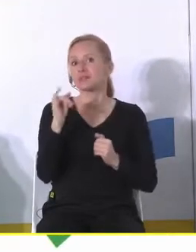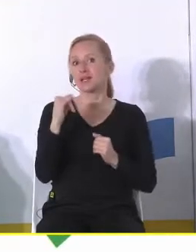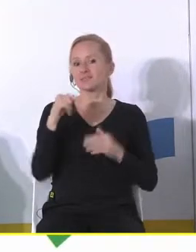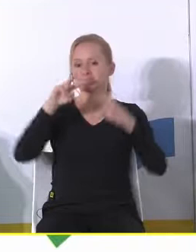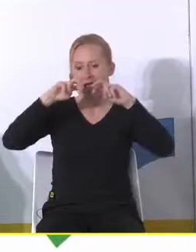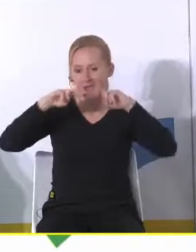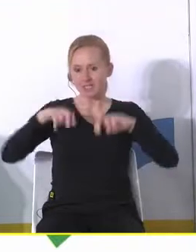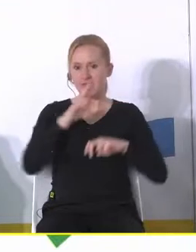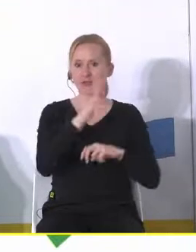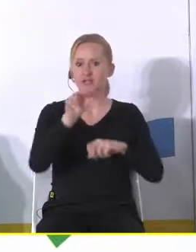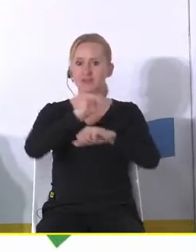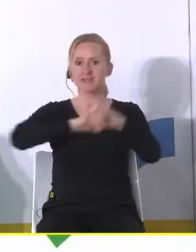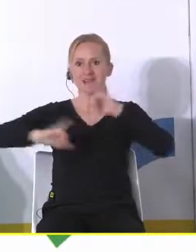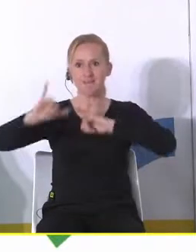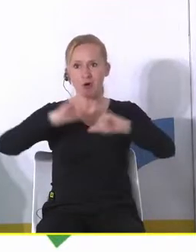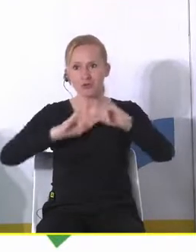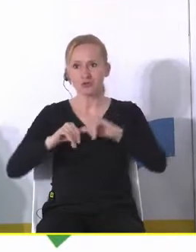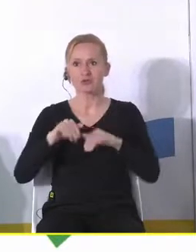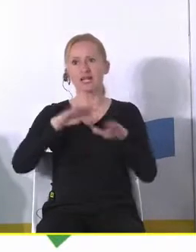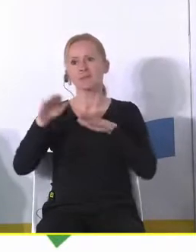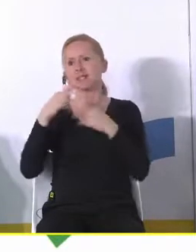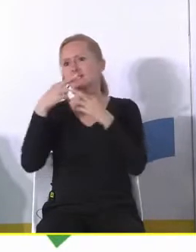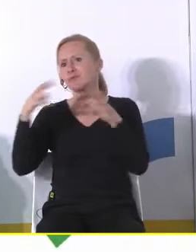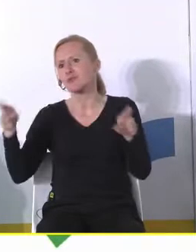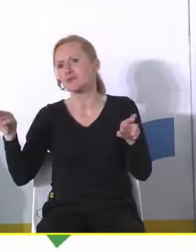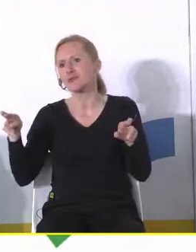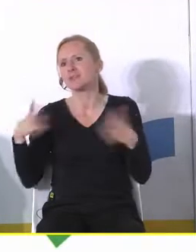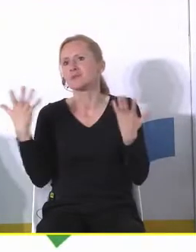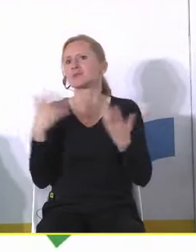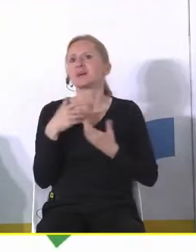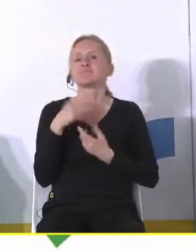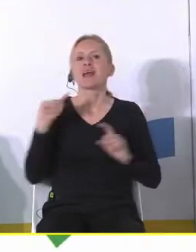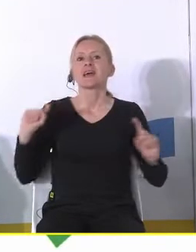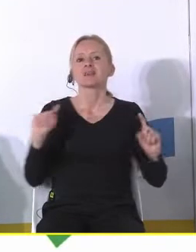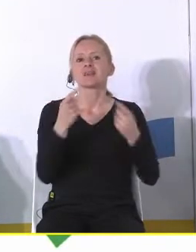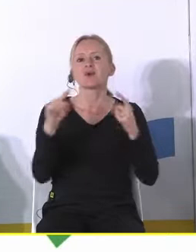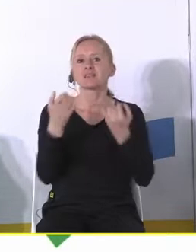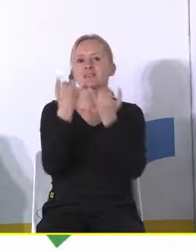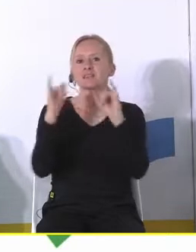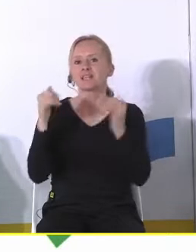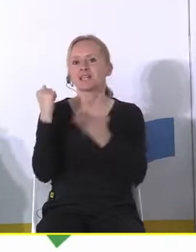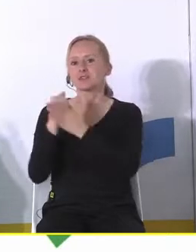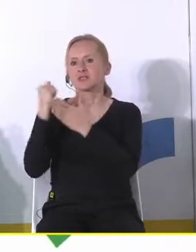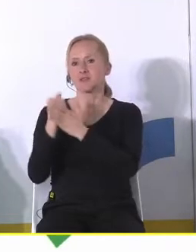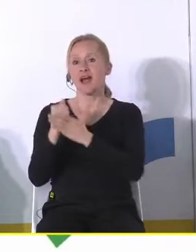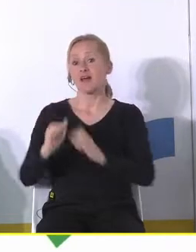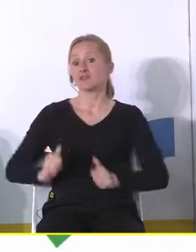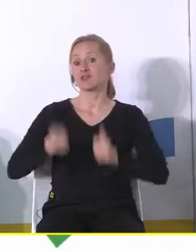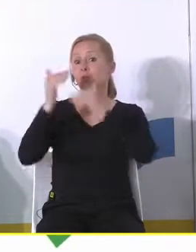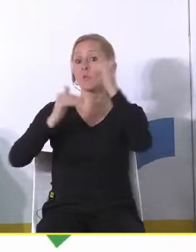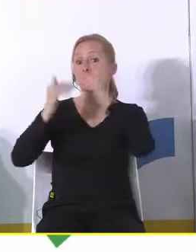zagłębi w każdy z samorządów to takich miejsc w których można by było rzeczy zorganizować zupełnie inaczej po to żeby